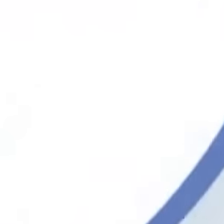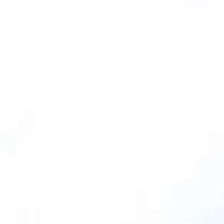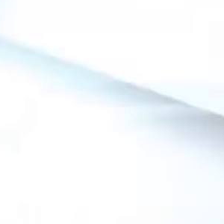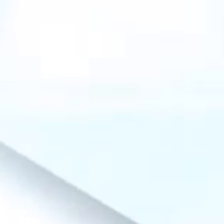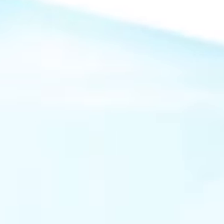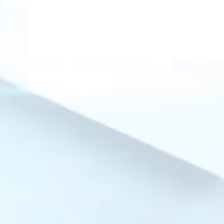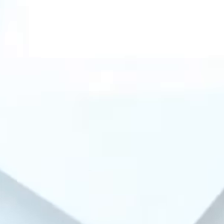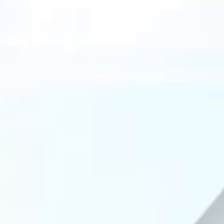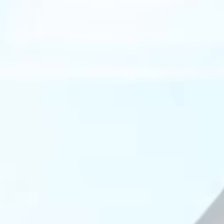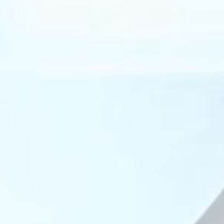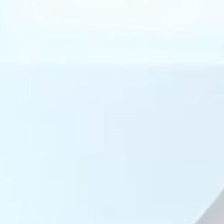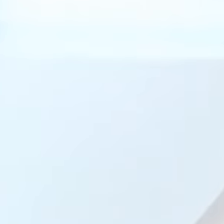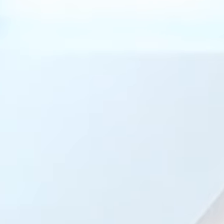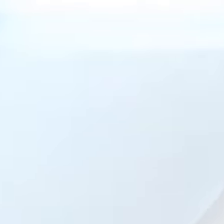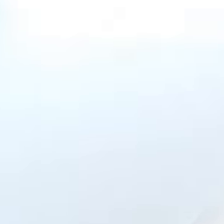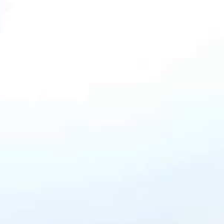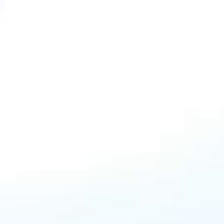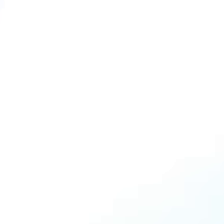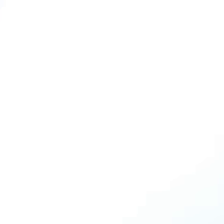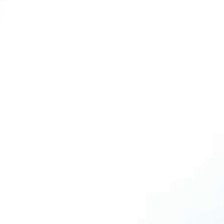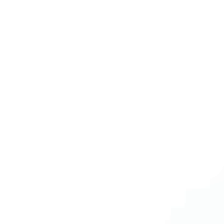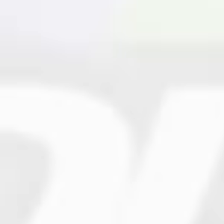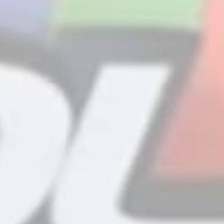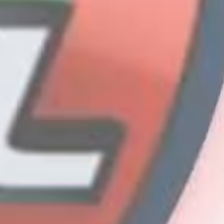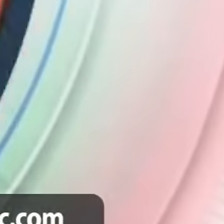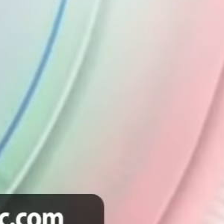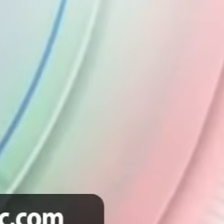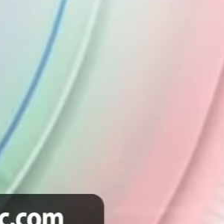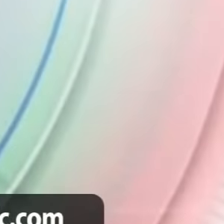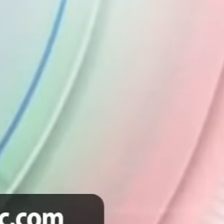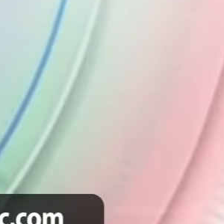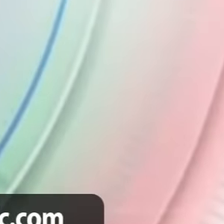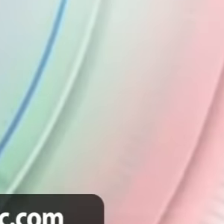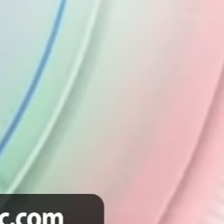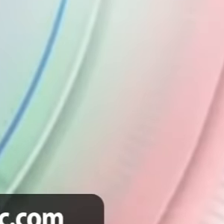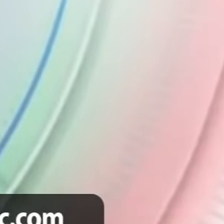Thank you ! Outro